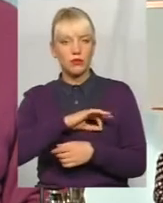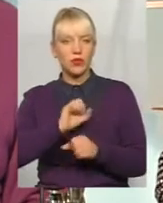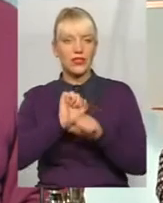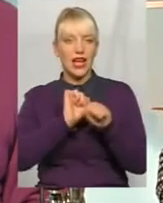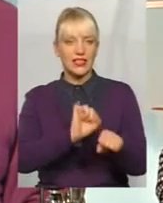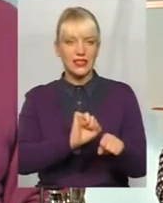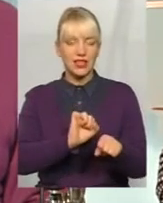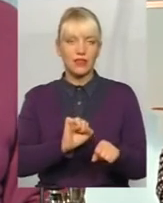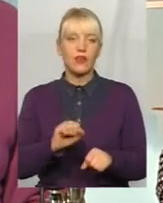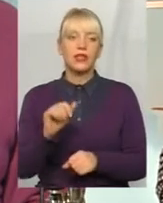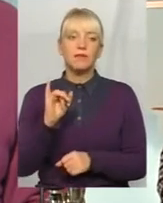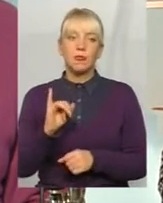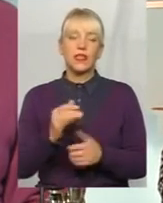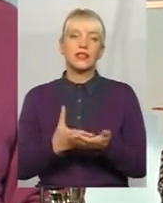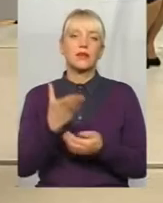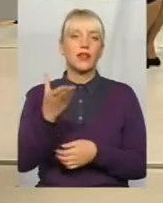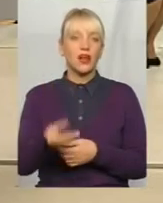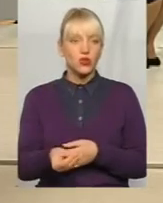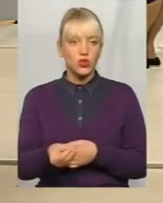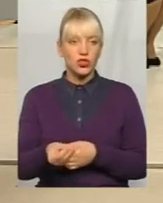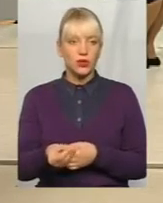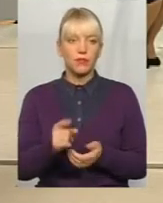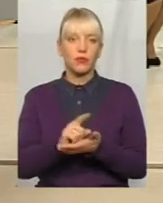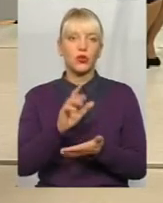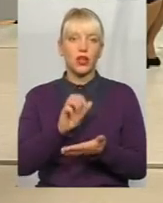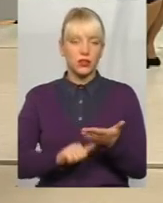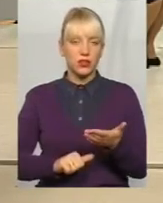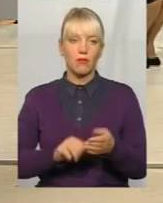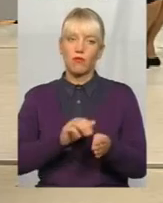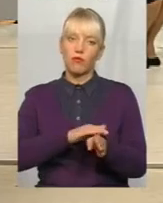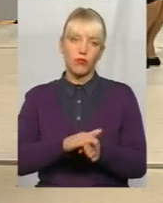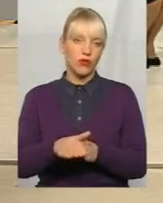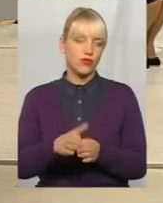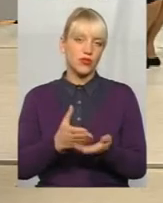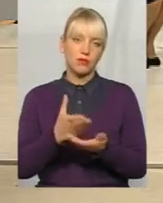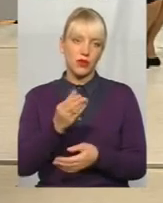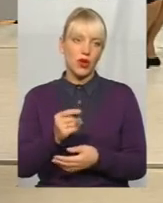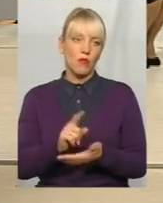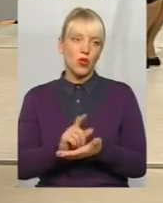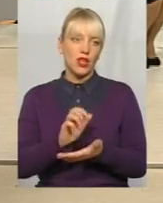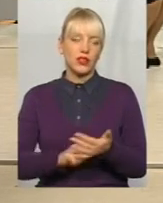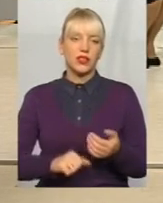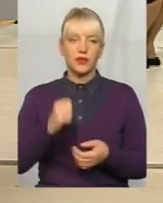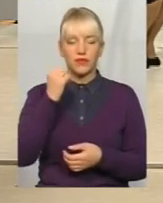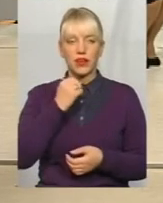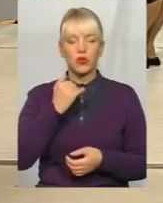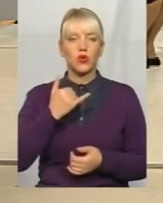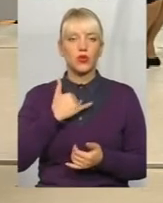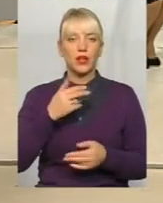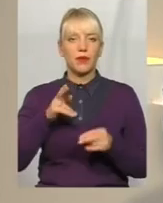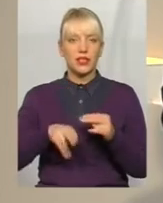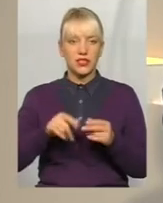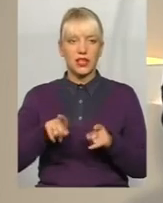захисників, сплачуючи податки. Повністю сплачуючи податки. Дякую. І наприкінець питання